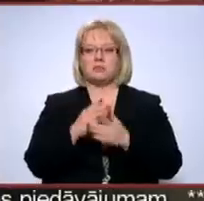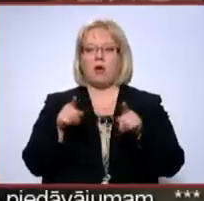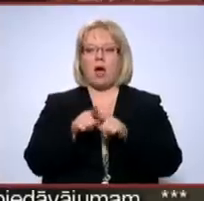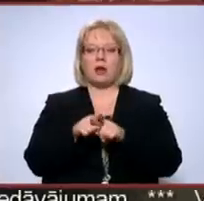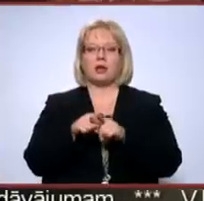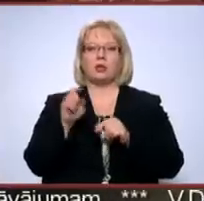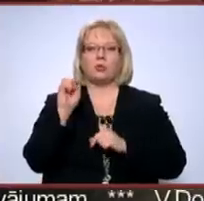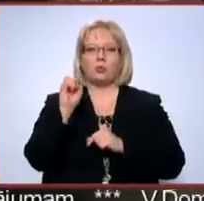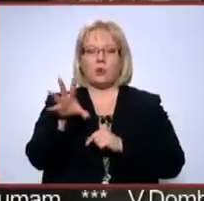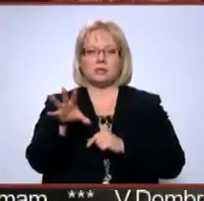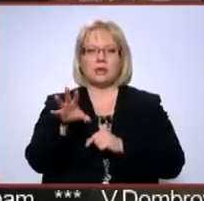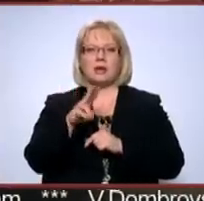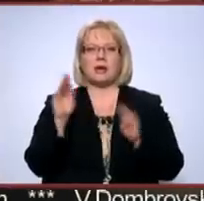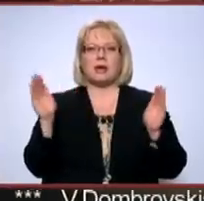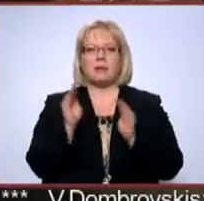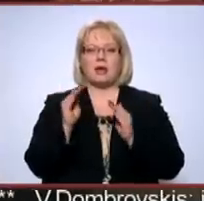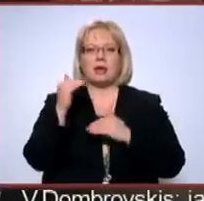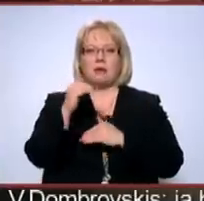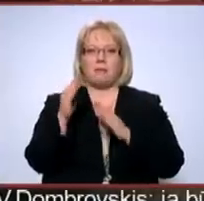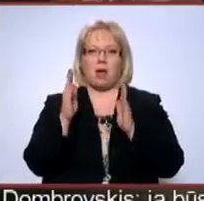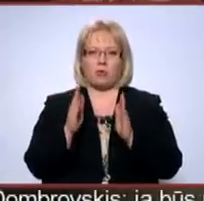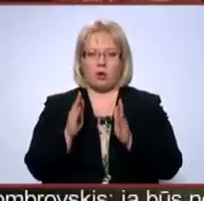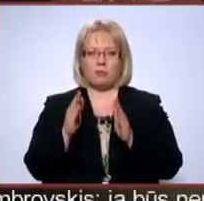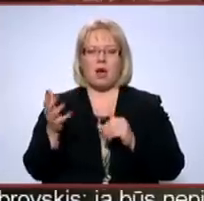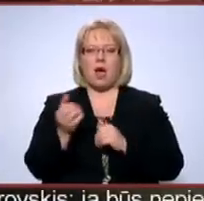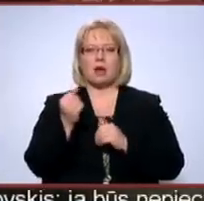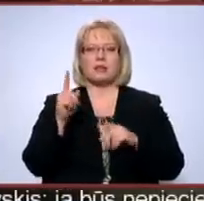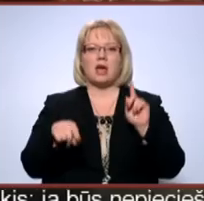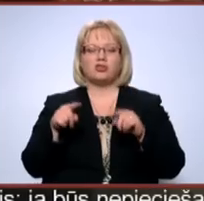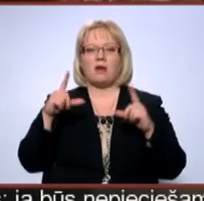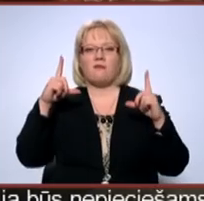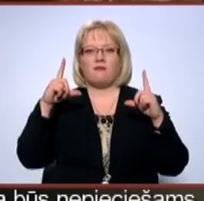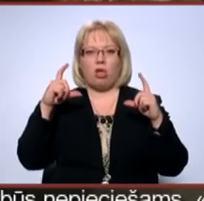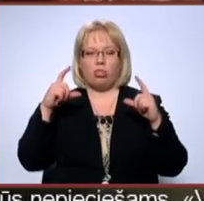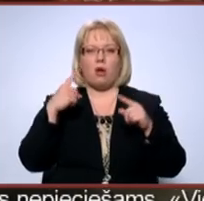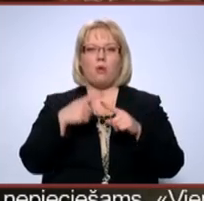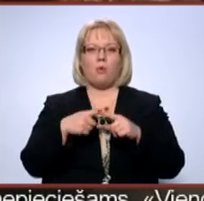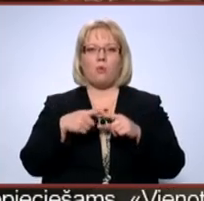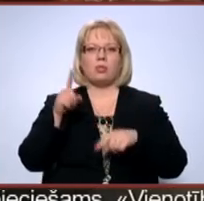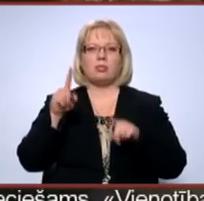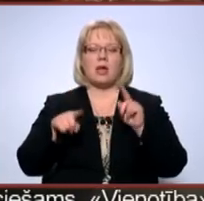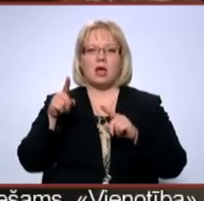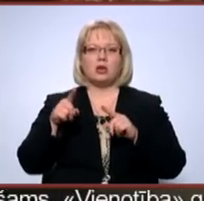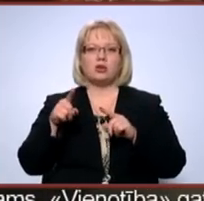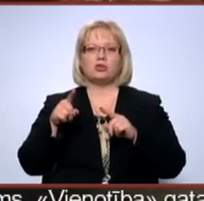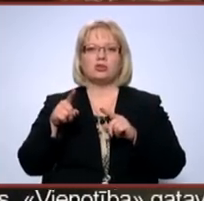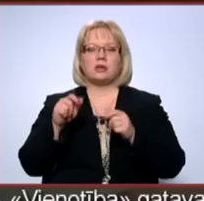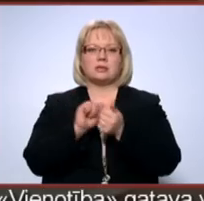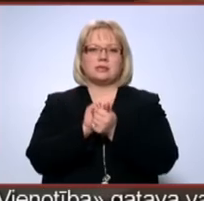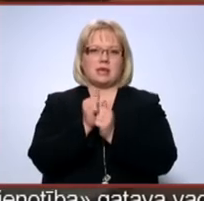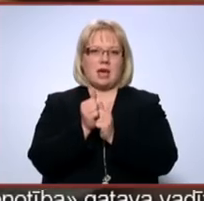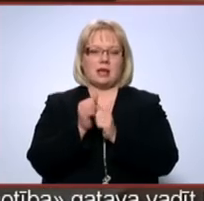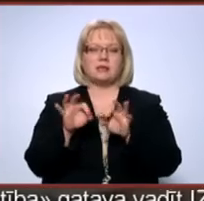nosūtījis nelielu iepakojumu ar dažiem foto un daži viskonsensieri.